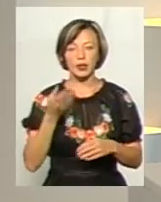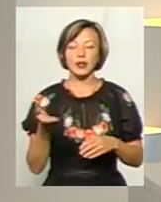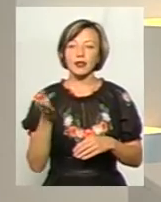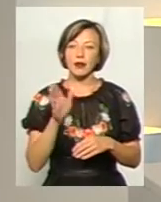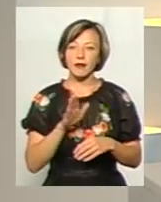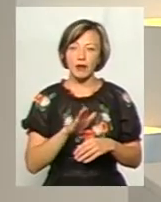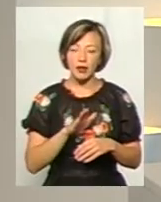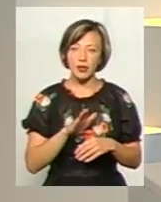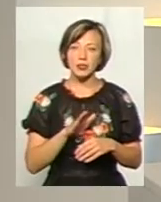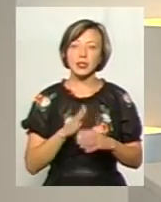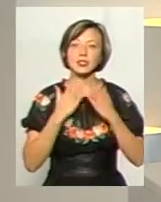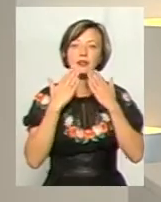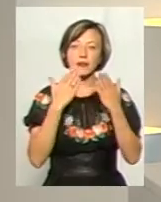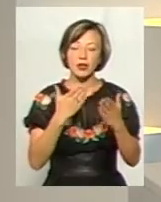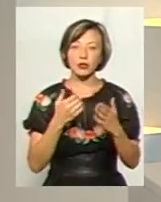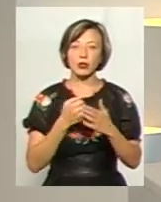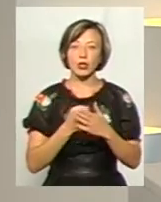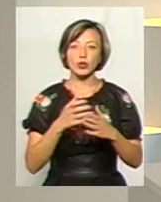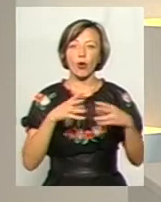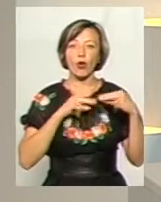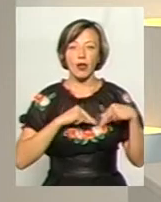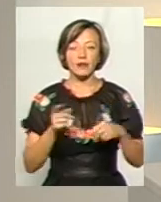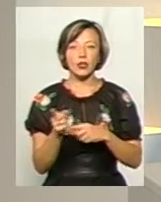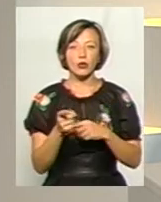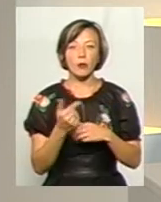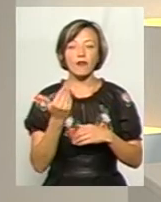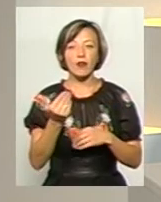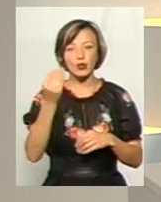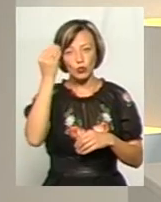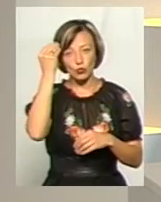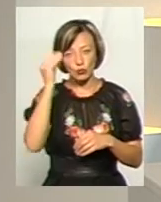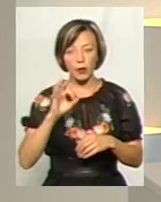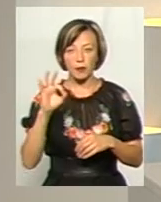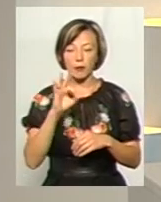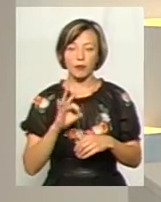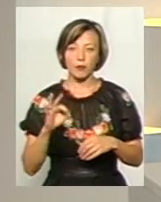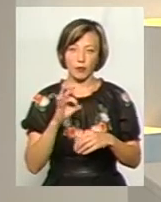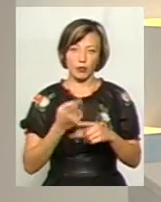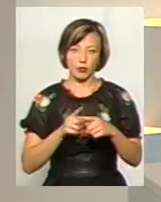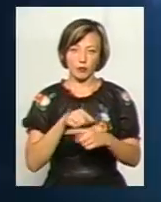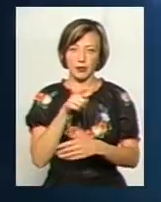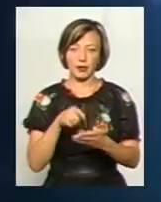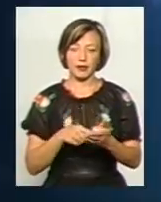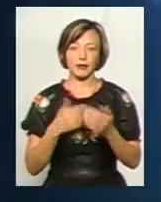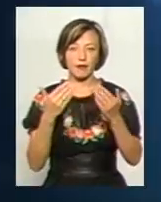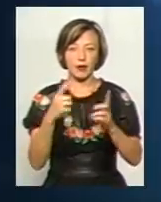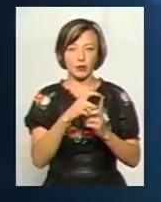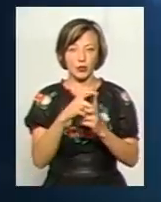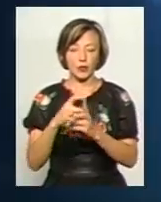давайте звернемося ще до наших колег в Тернополі. Яка ваша думка, що ви думаєте з цього приводу? Вам слово «Тернопіль».